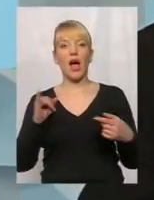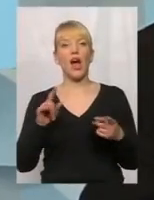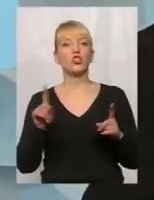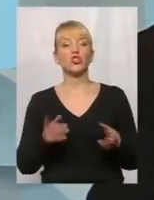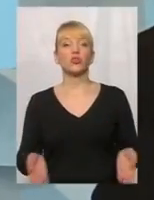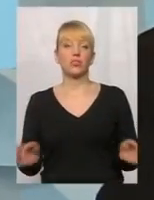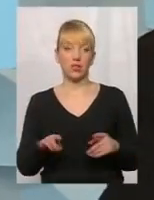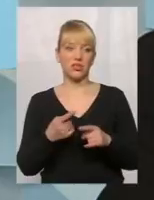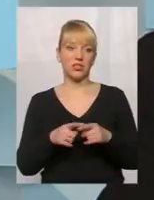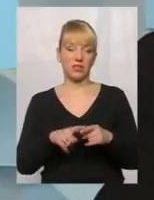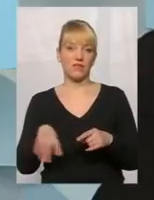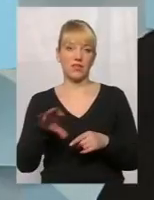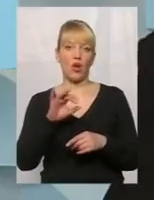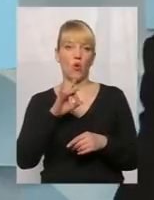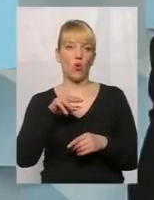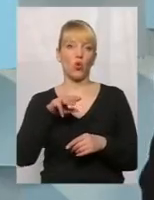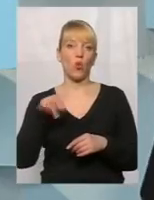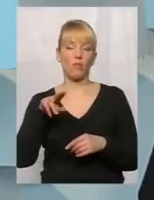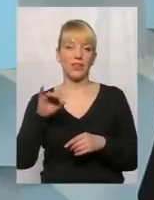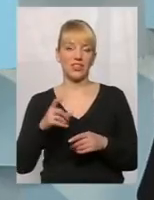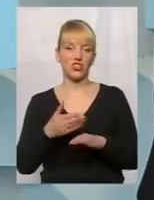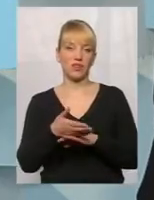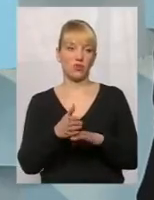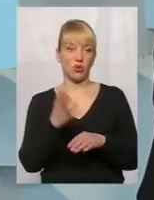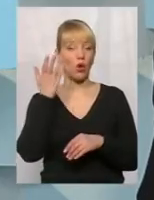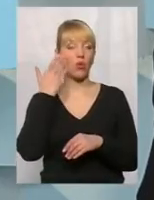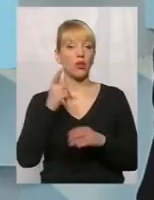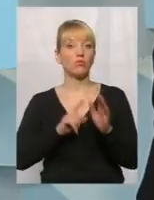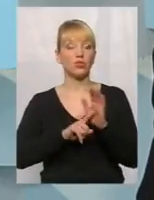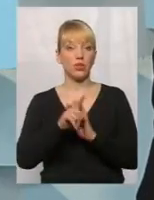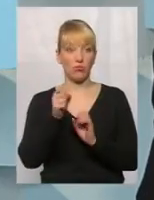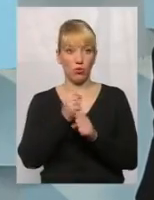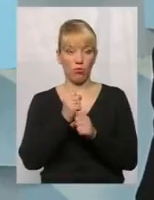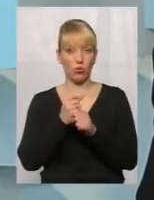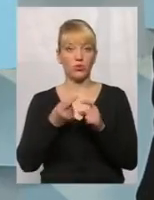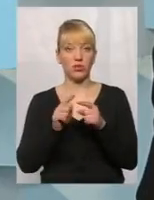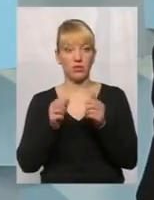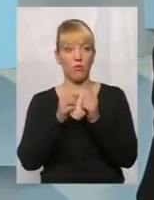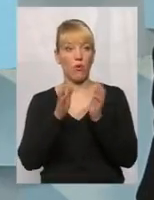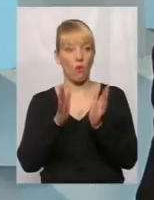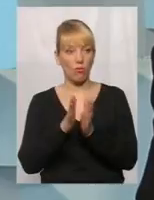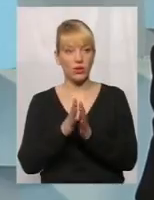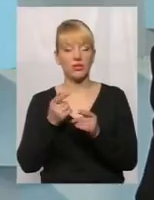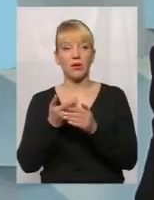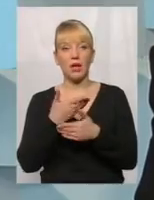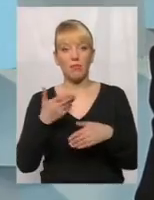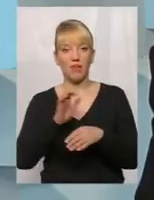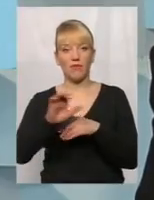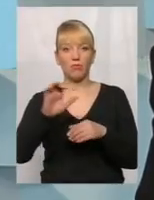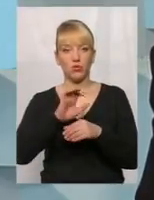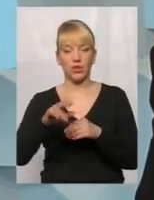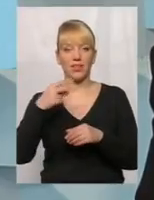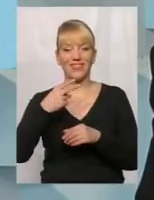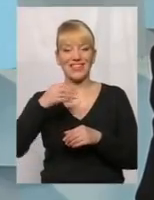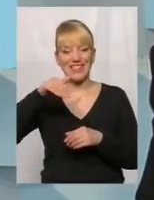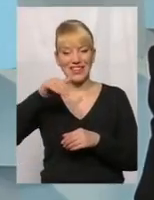тоді йде на ортопедичне взуття. Коли ми починали роботу над цим комплексом, то ми випускали порядка 20 тисяч на